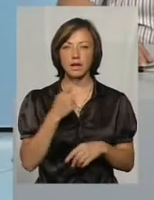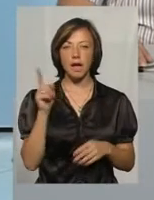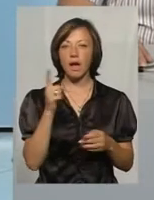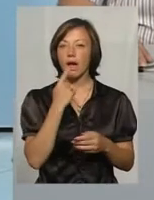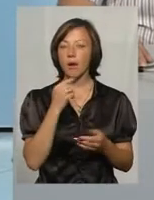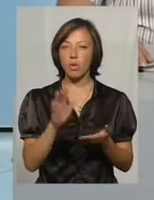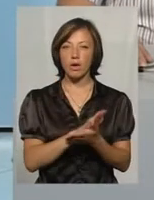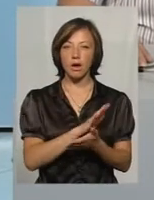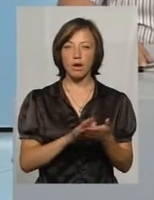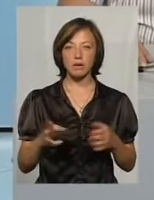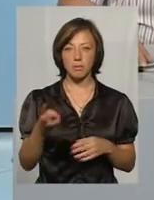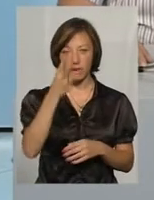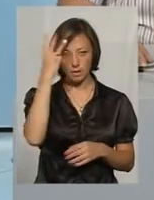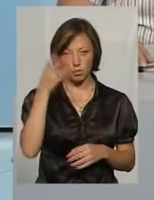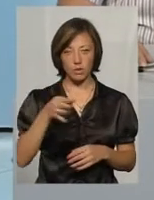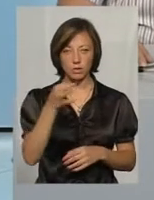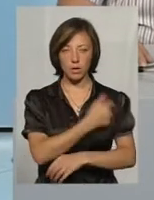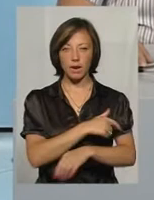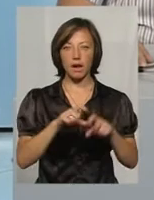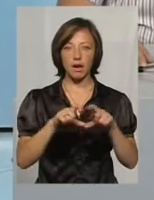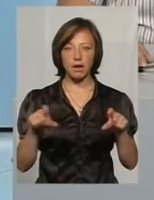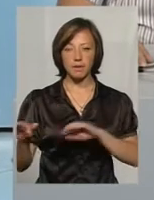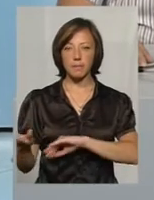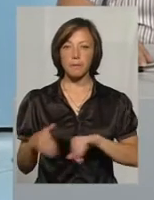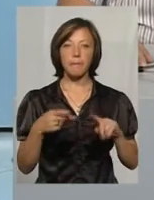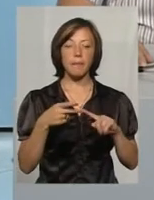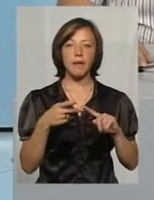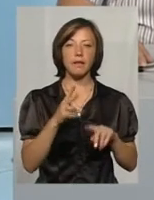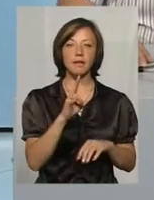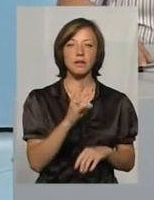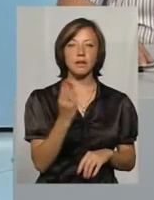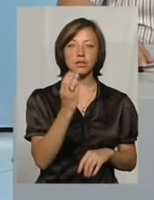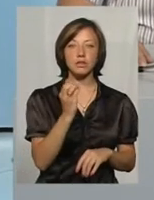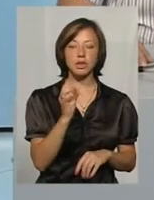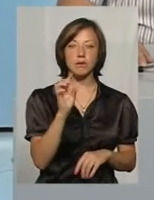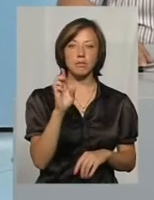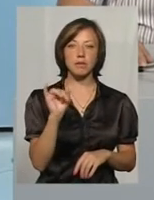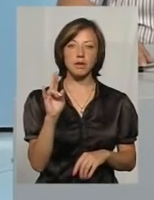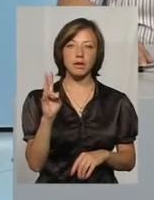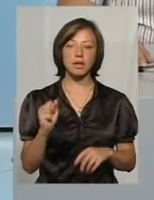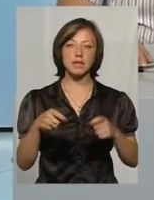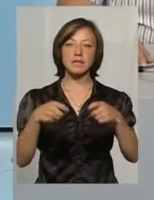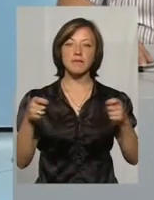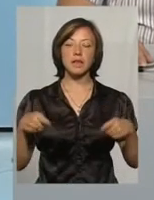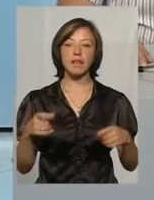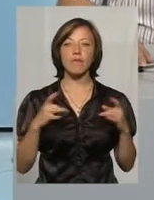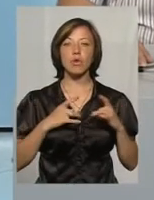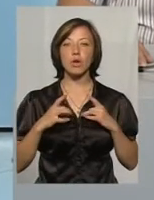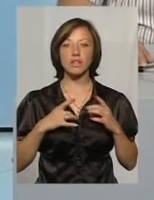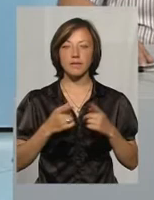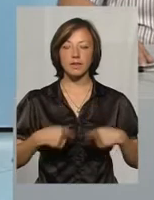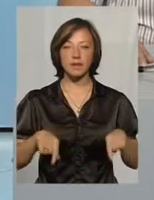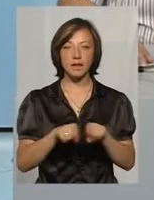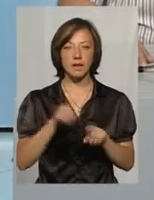обласної лікарні. Доброго дня. Доброго дня. Та Наталія Щербина, завідуюча нефрологічним відділенням Хмельницької